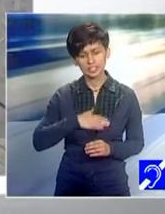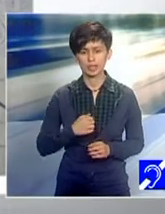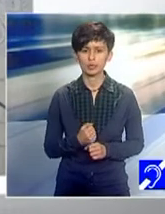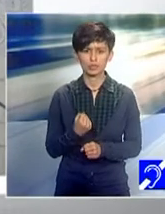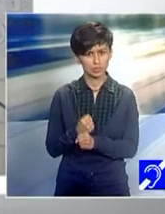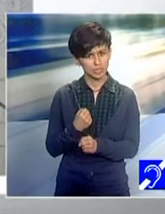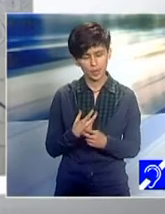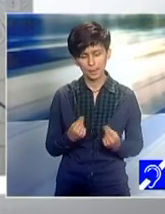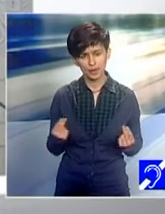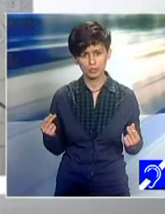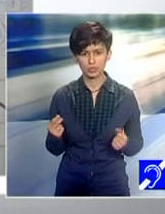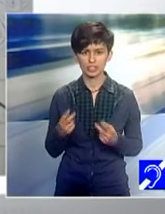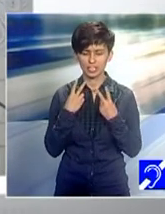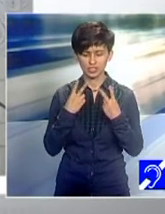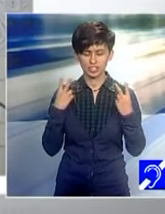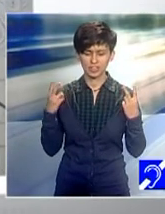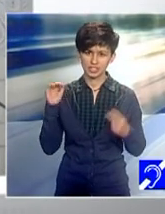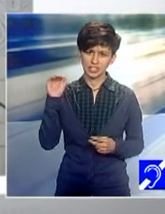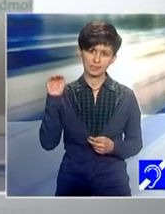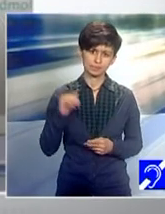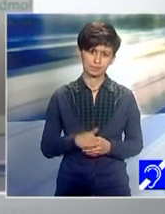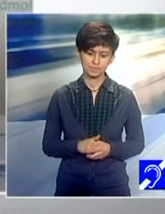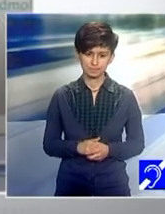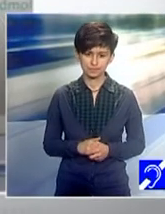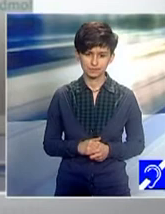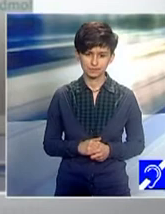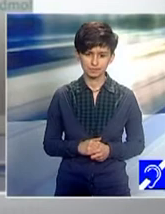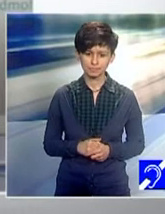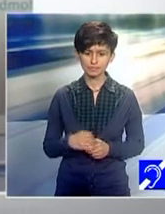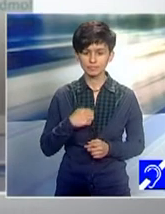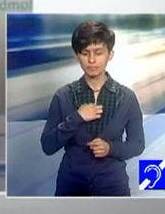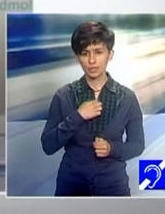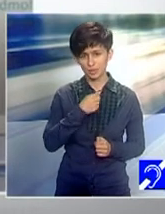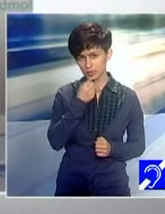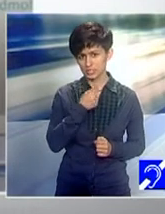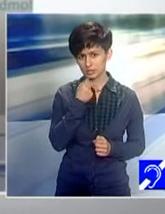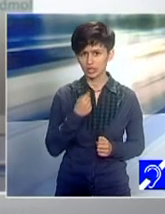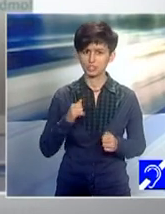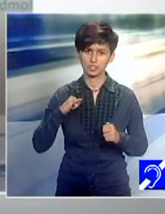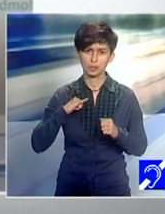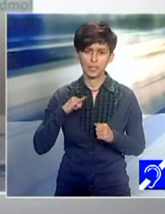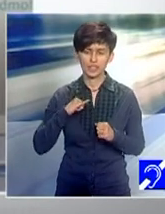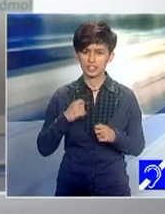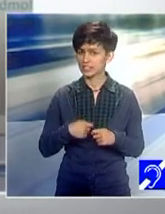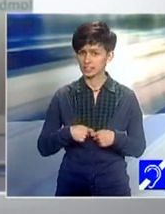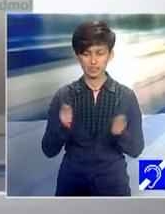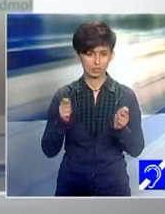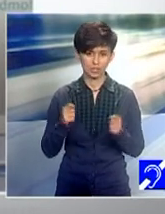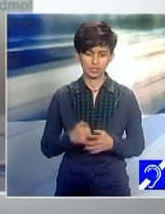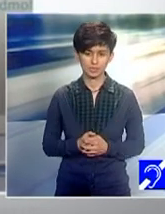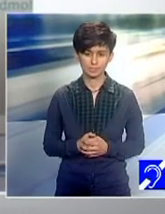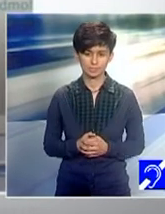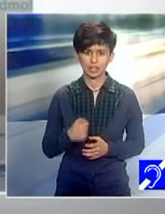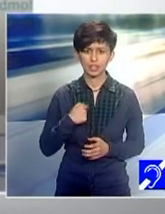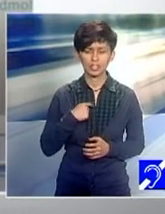pe parcursul acestor vizite? Aș putea spune că toate au fost deosebit de interesante, mai ales că eu deloc sunt din